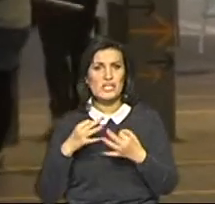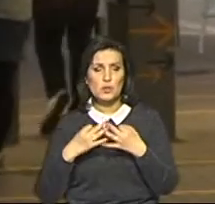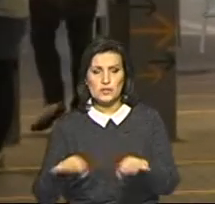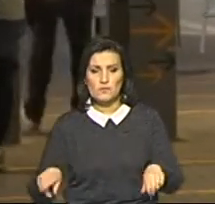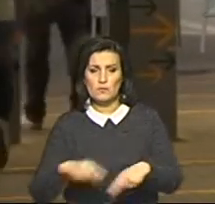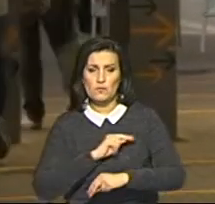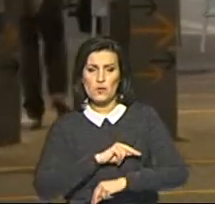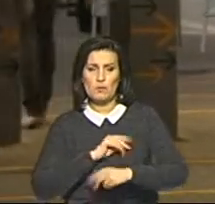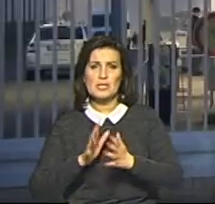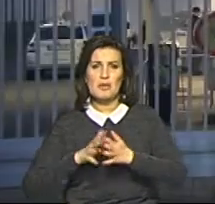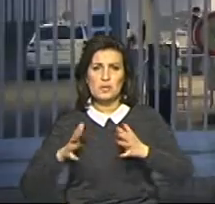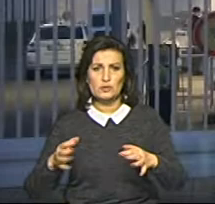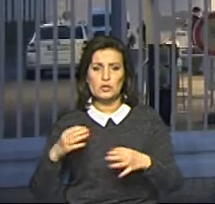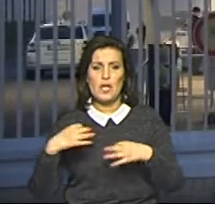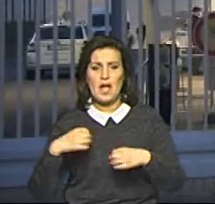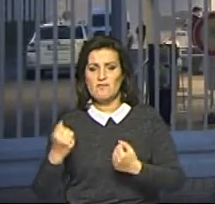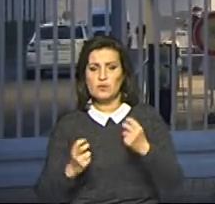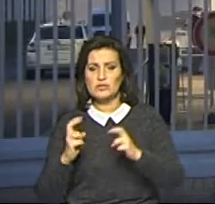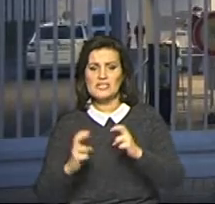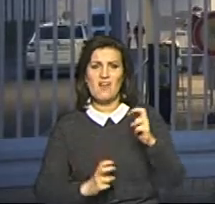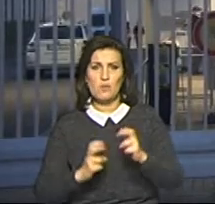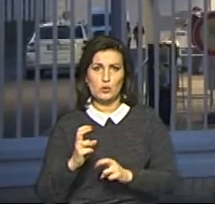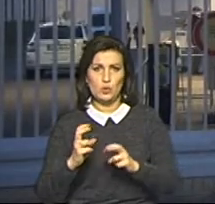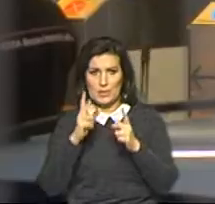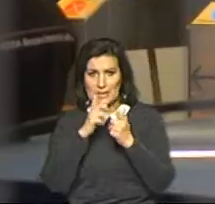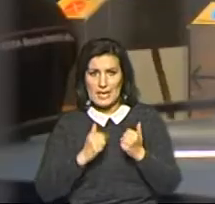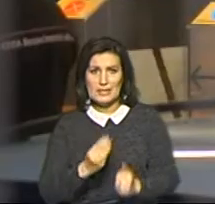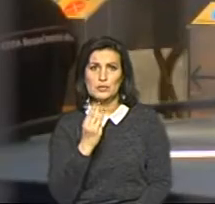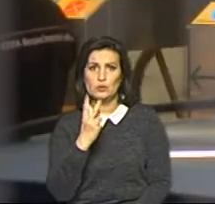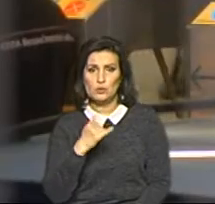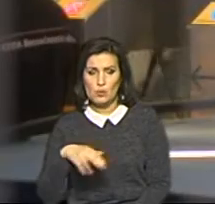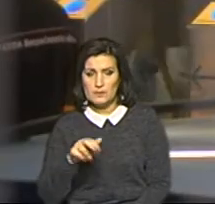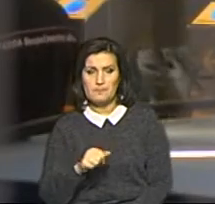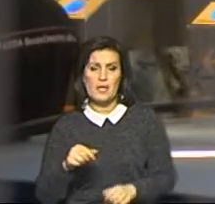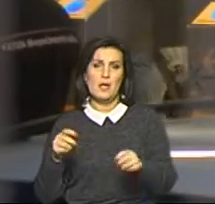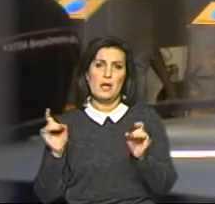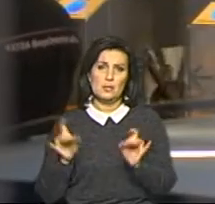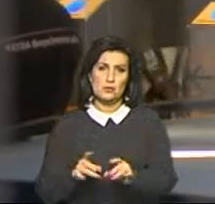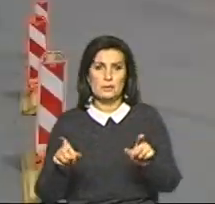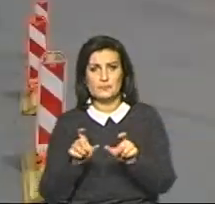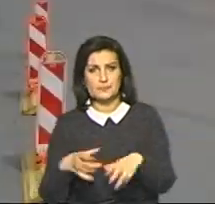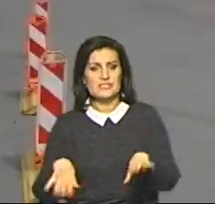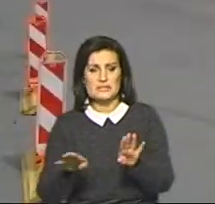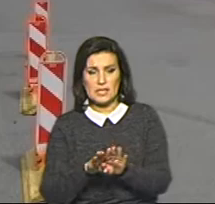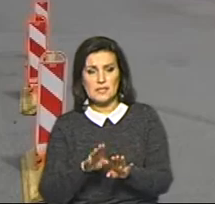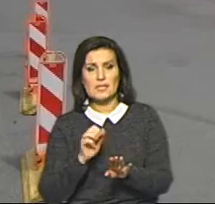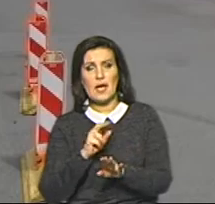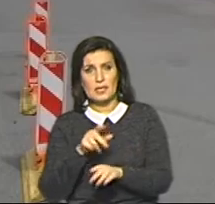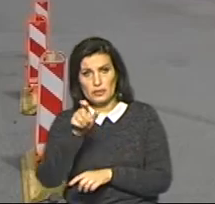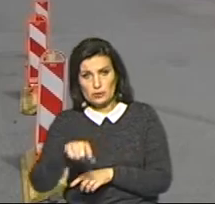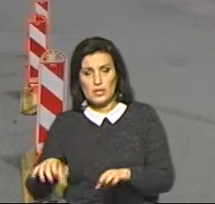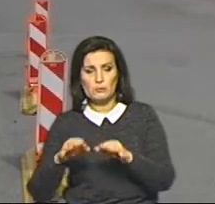відновити роботу найбільшого автозаводу країни – Шкода. Заклади освіти та ресторани залишаються закритими. Але Чехам